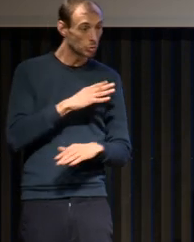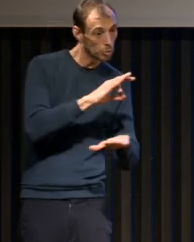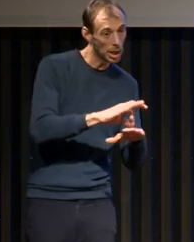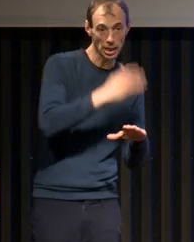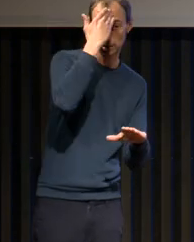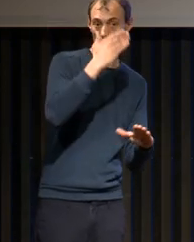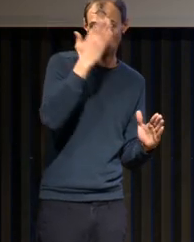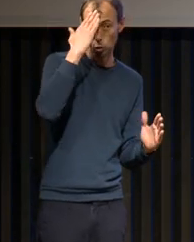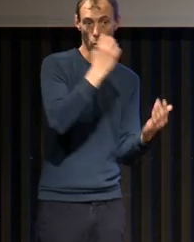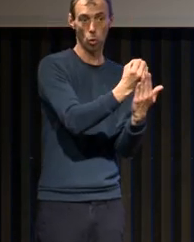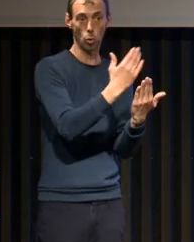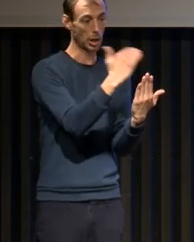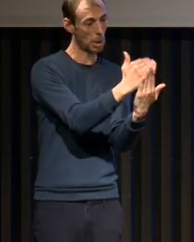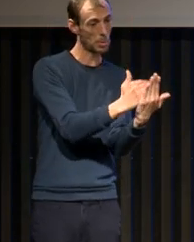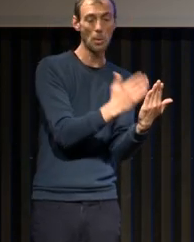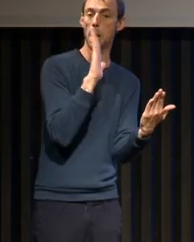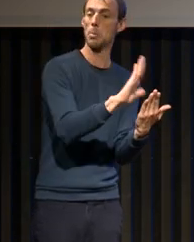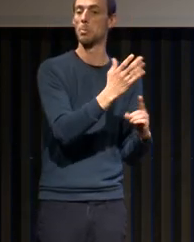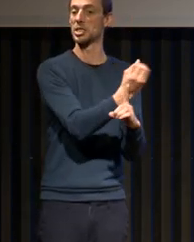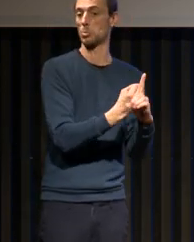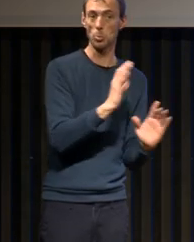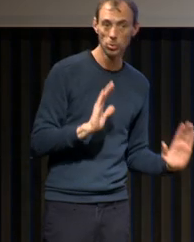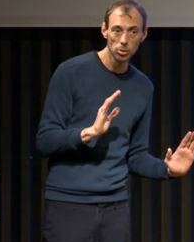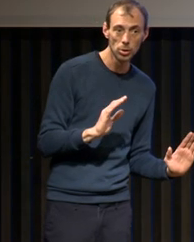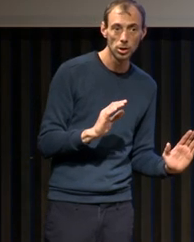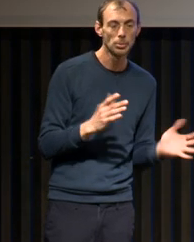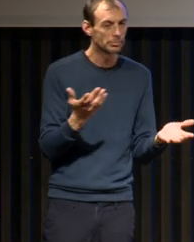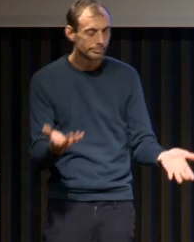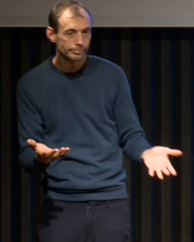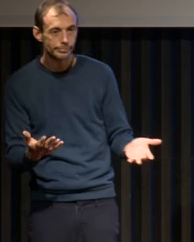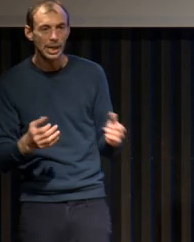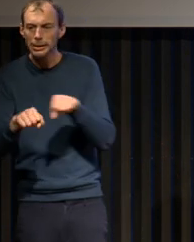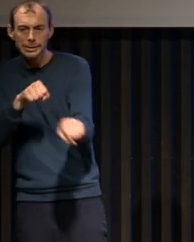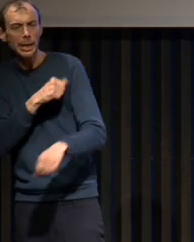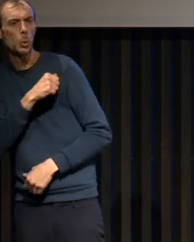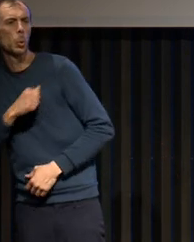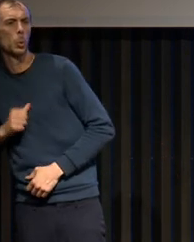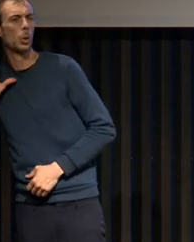un traitement. Maintenant, est-ce que ça devient un mal du siècle ? En fait, le mal du siècle, il est né en 1993.